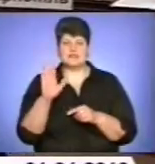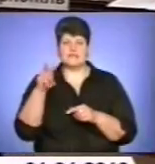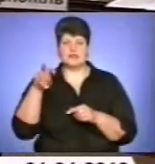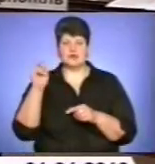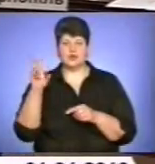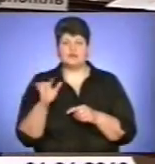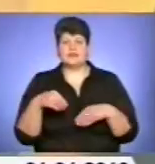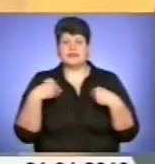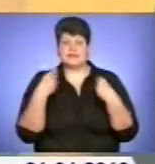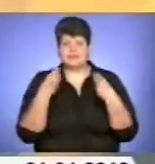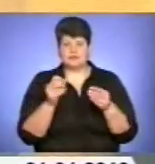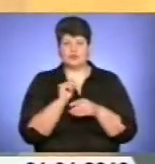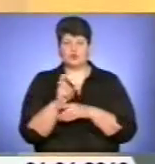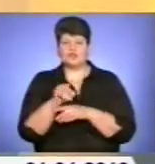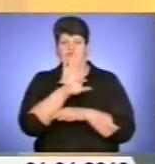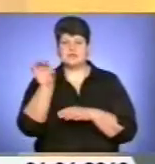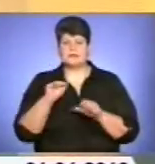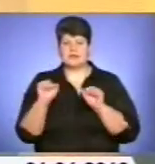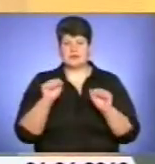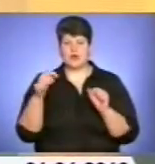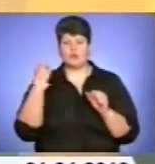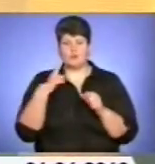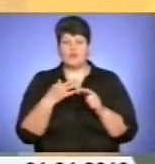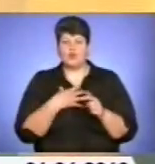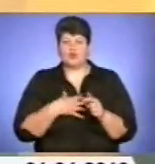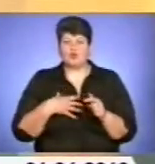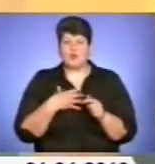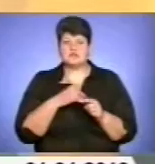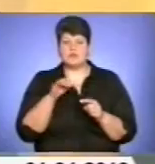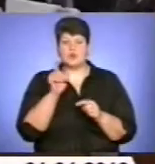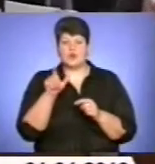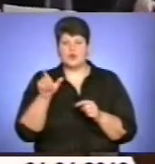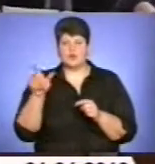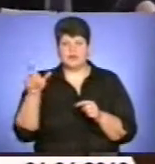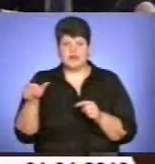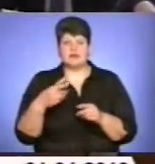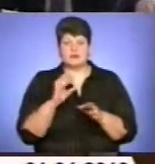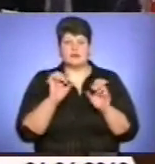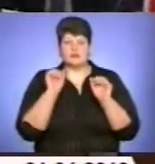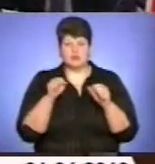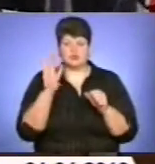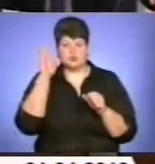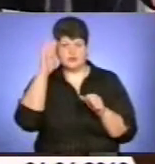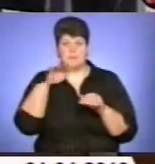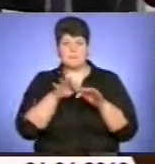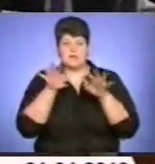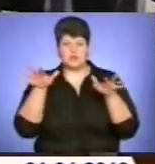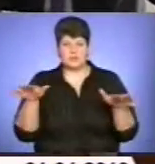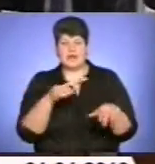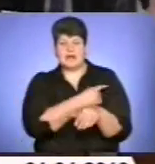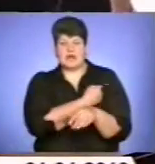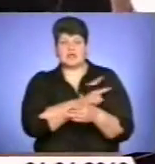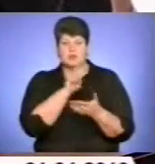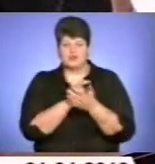дав доручення усім керівникам областей потурбуватися про безпеку громадян, яким загрожує підтоплення. Лікарні мають